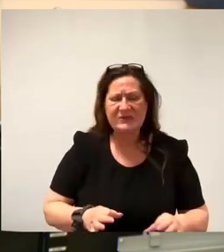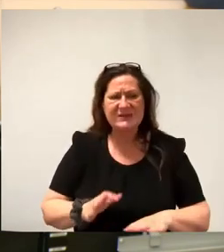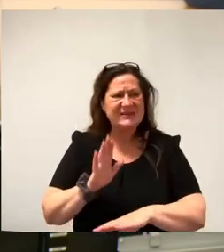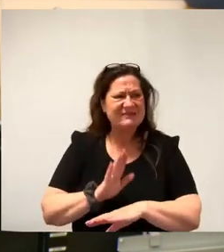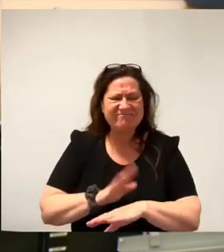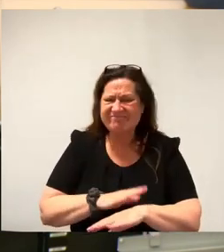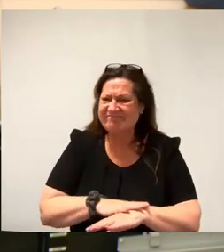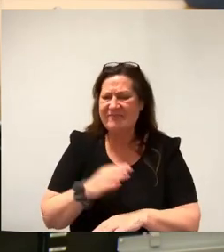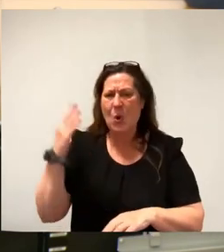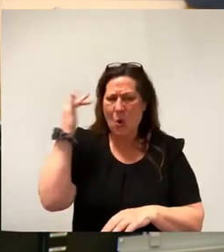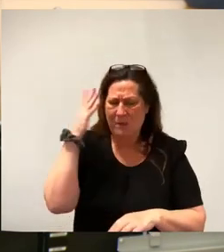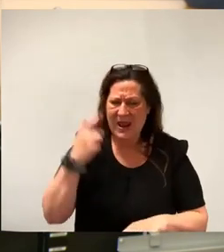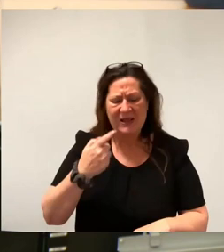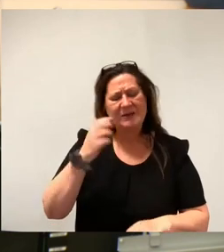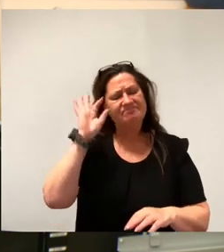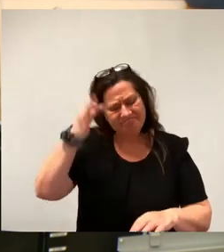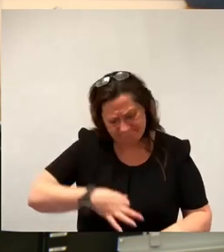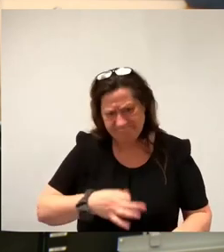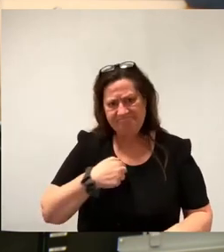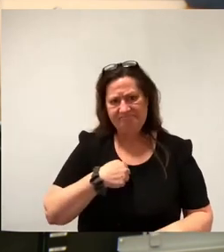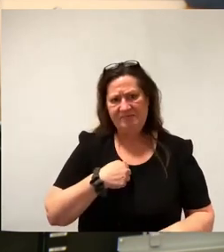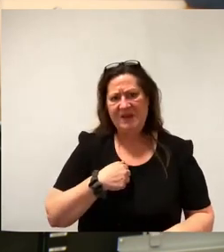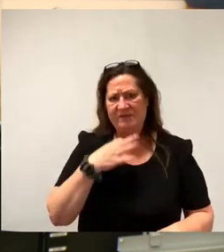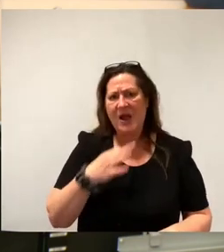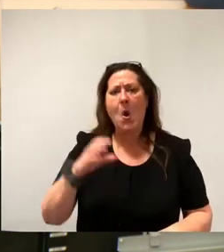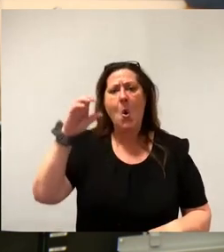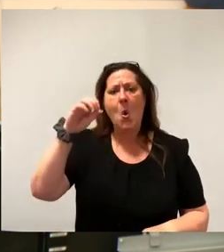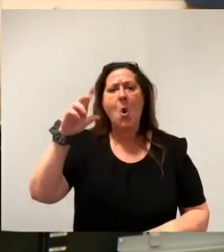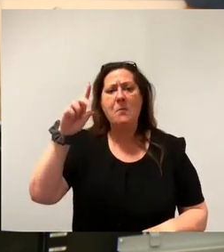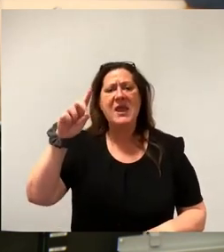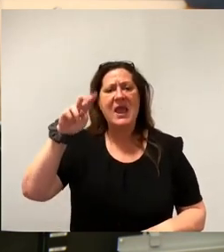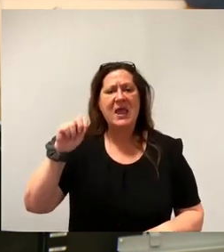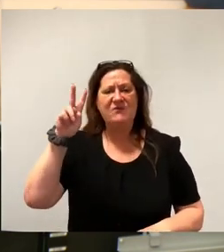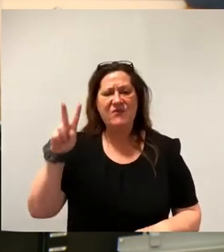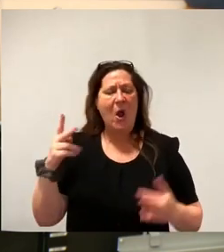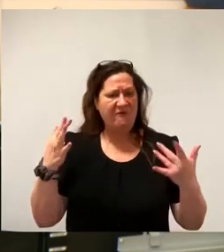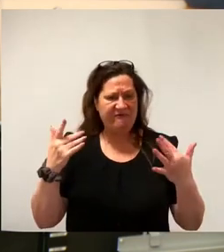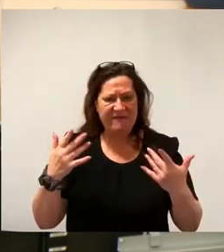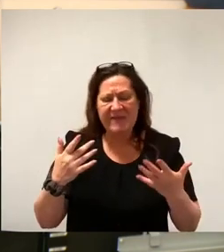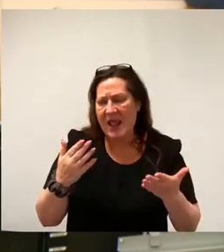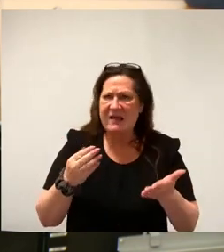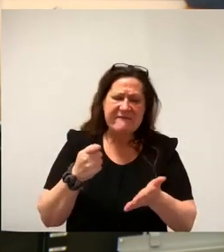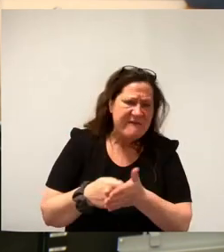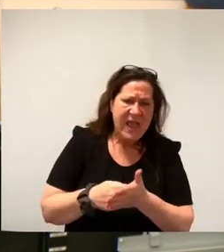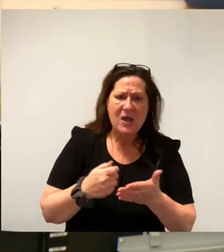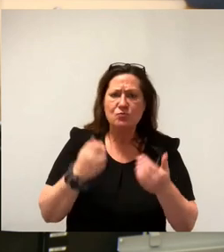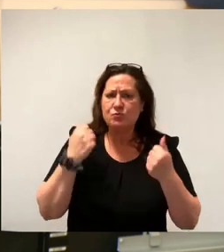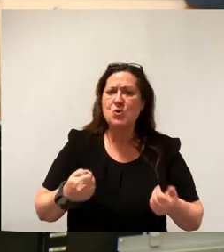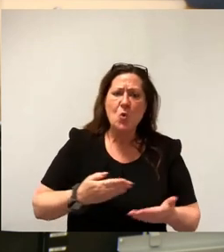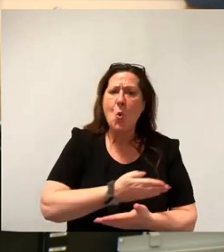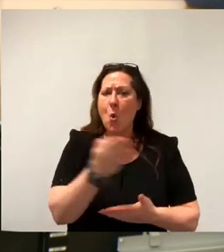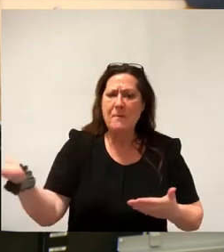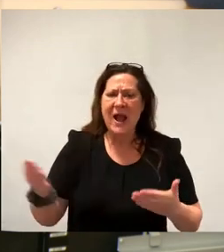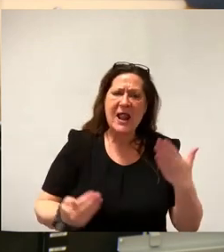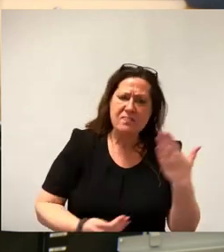müssen uns fragen, wie viel uns ist der ÖPNV in Dresden wert? Müssen wir es zum Beispiel überall die neuen, teuren